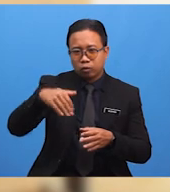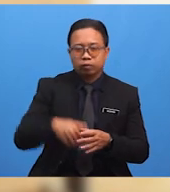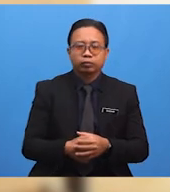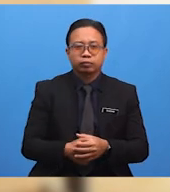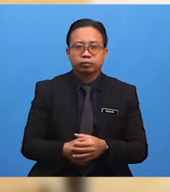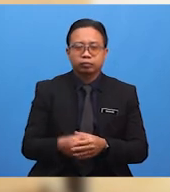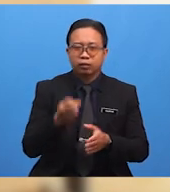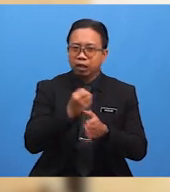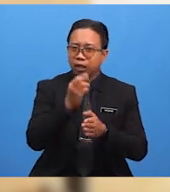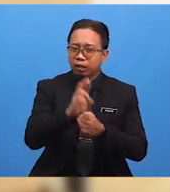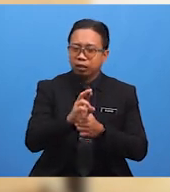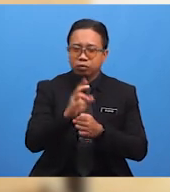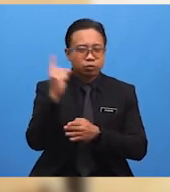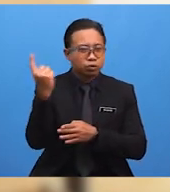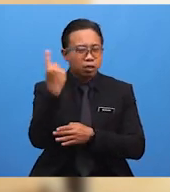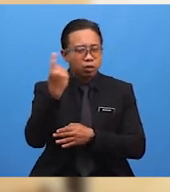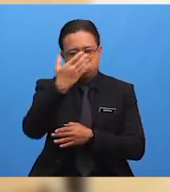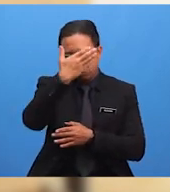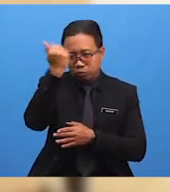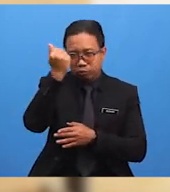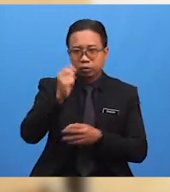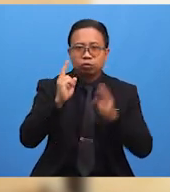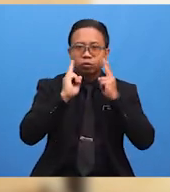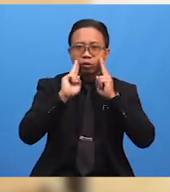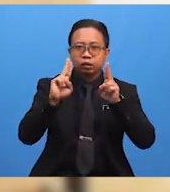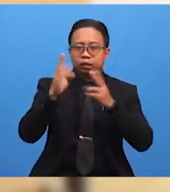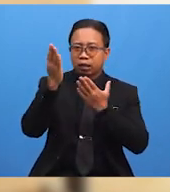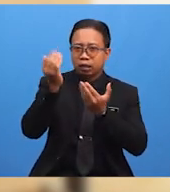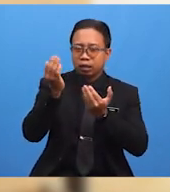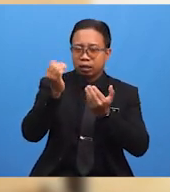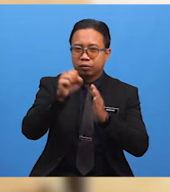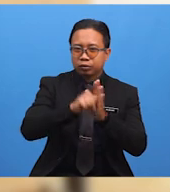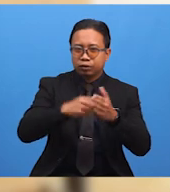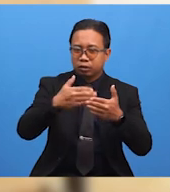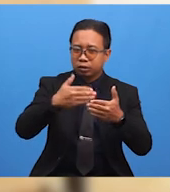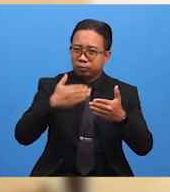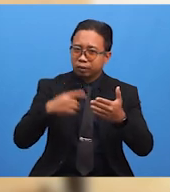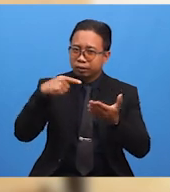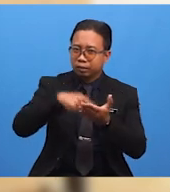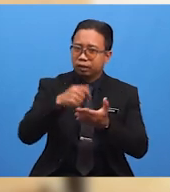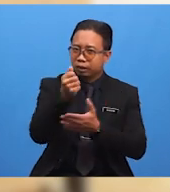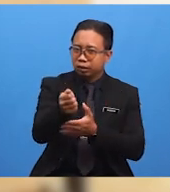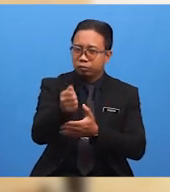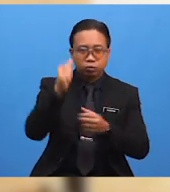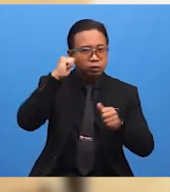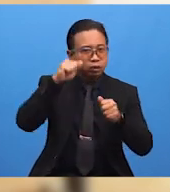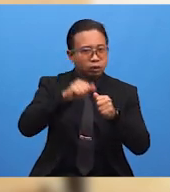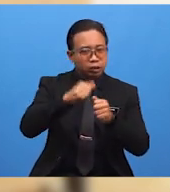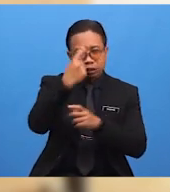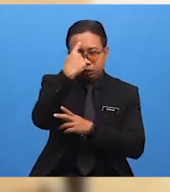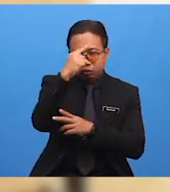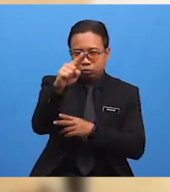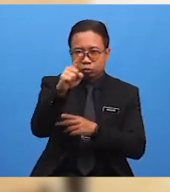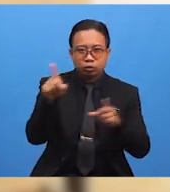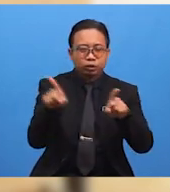Atau selalu terlupa Ustazah harap Selepas ini Kamu akan ingat Untuk